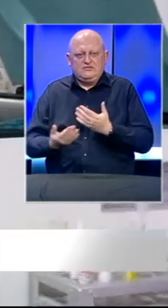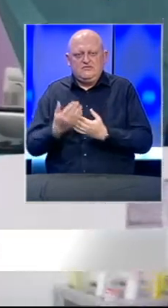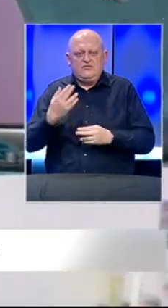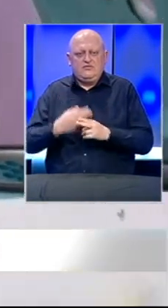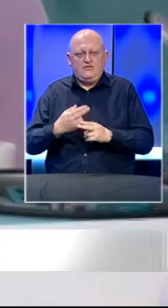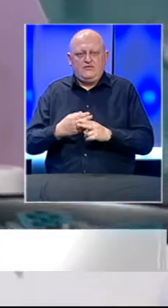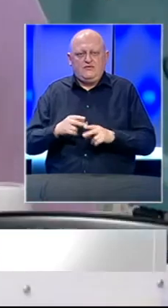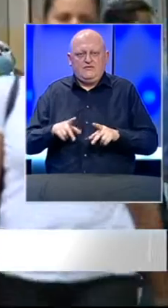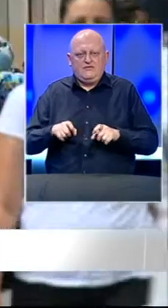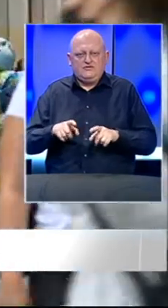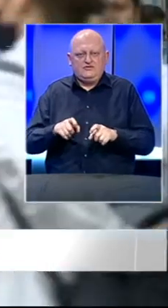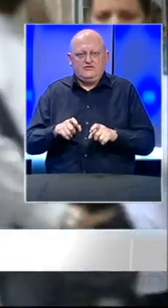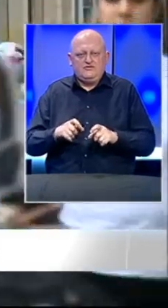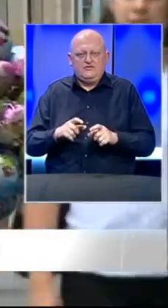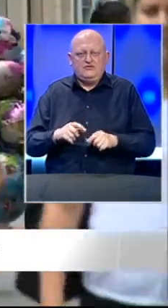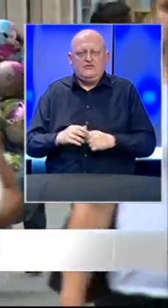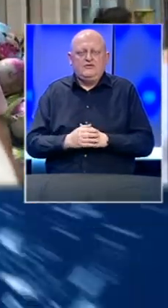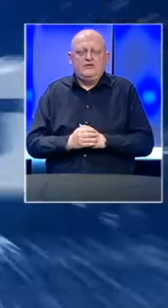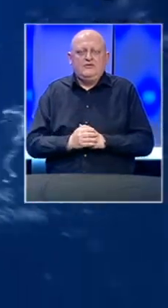-oro novo inficiranih koronavirusom.